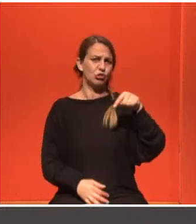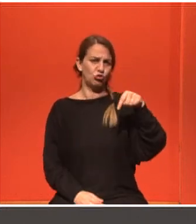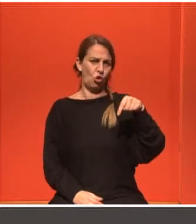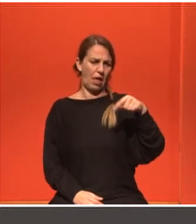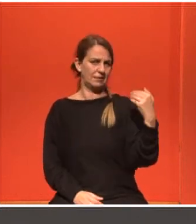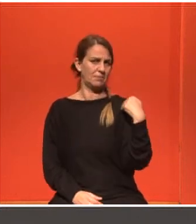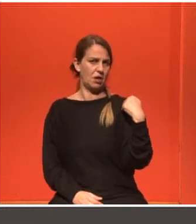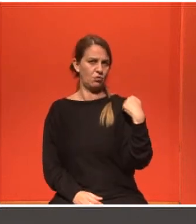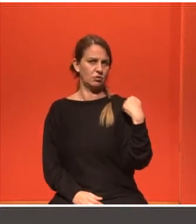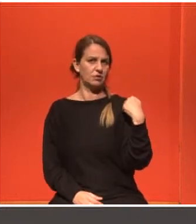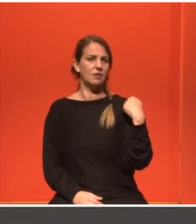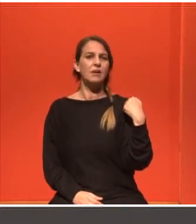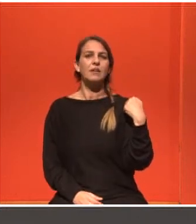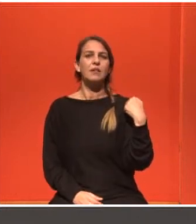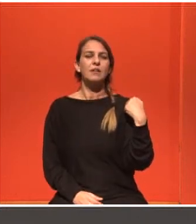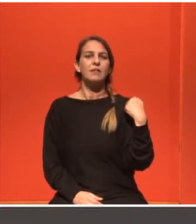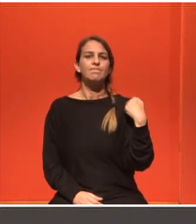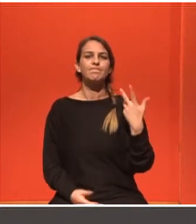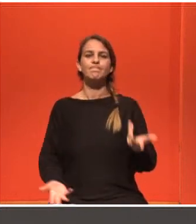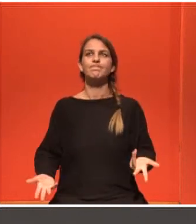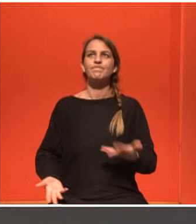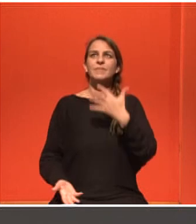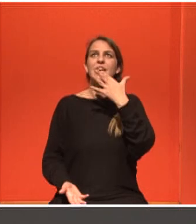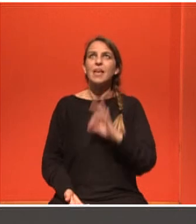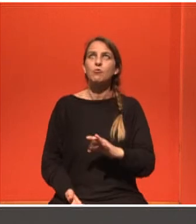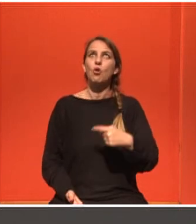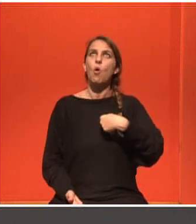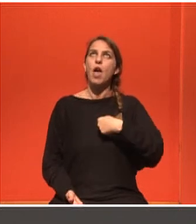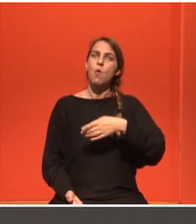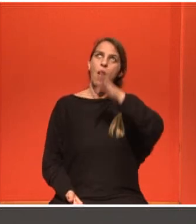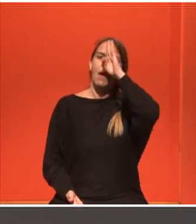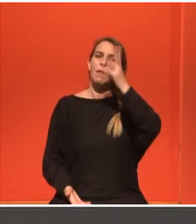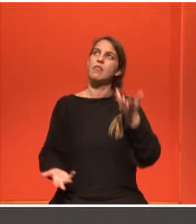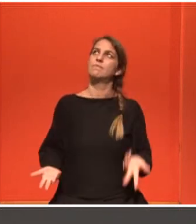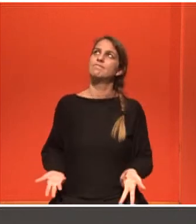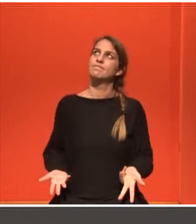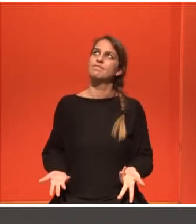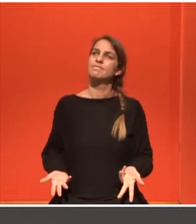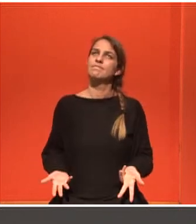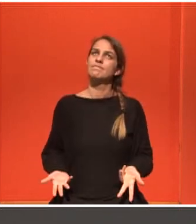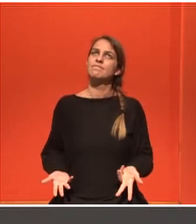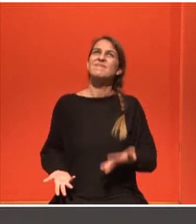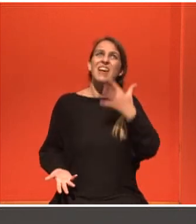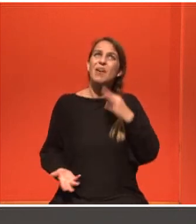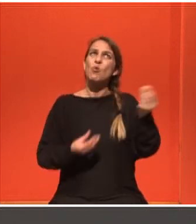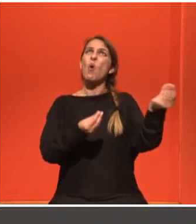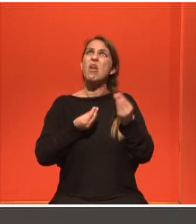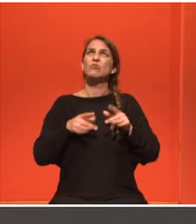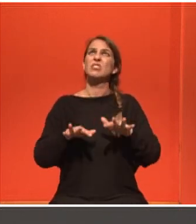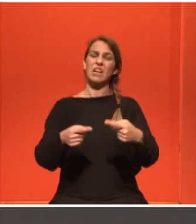Τσολάκης γιατί είσαι εμένα. Πώς θα το απαντήσουμε αυτό. Το γιατί σε μένα αφορά και σε